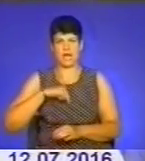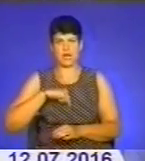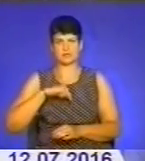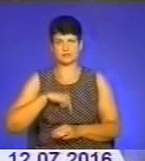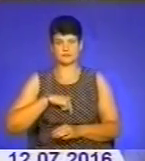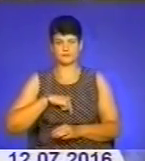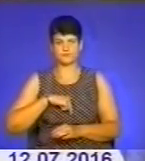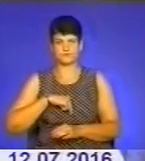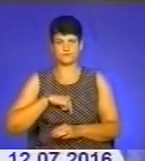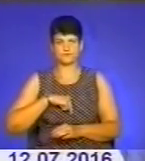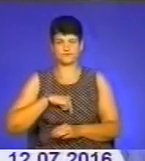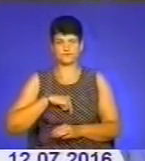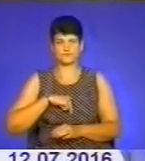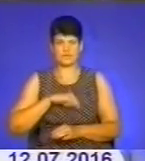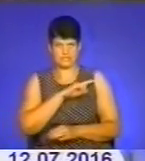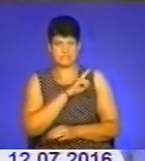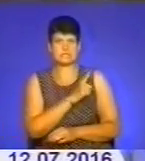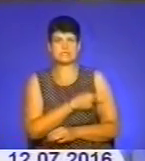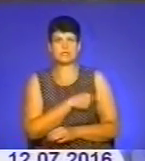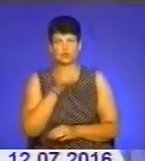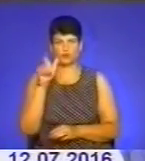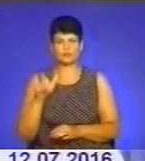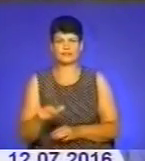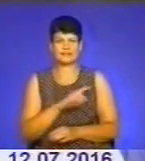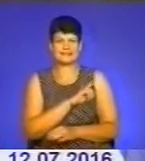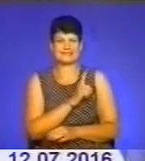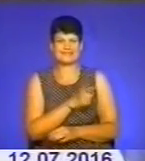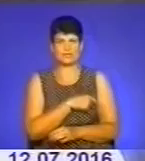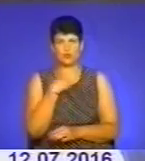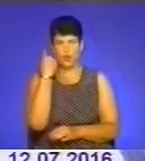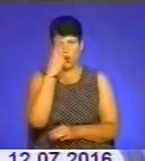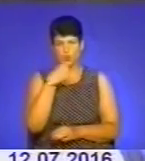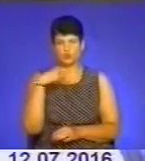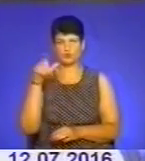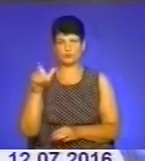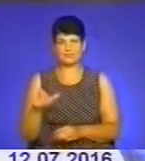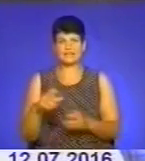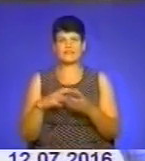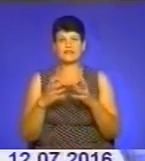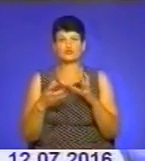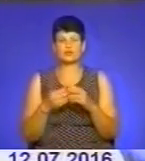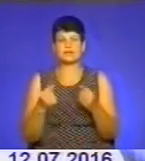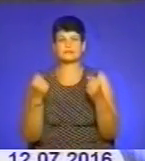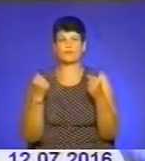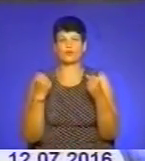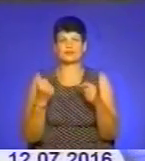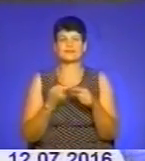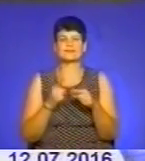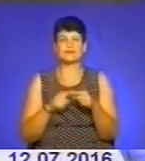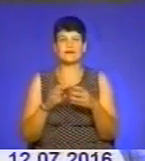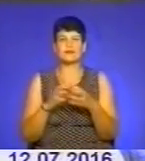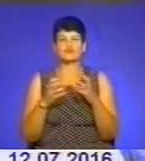Характер сильної людини, сильної особистості. Тобто результат в спорті – це однозначно результат